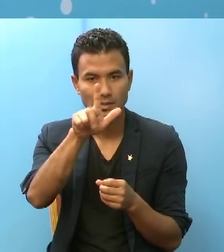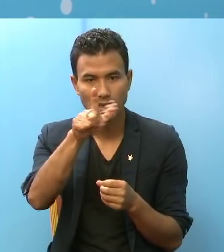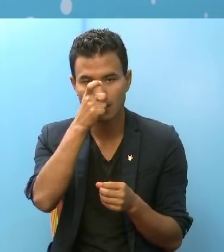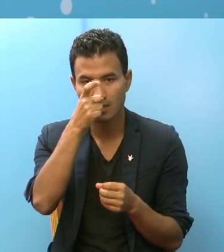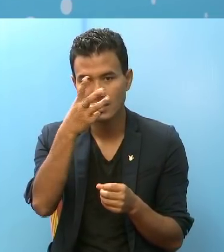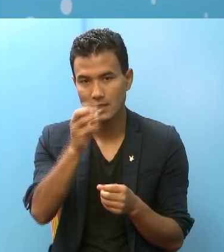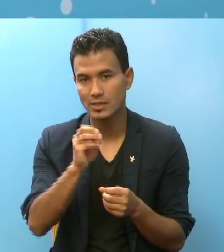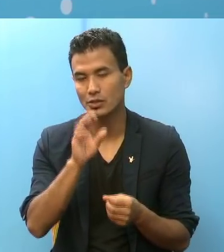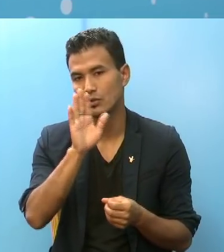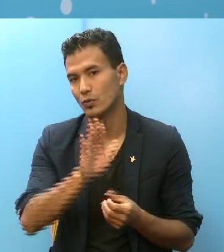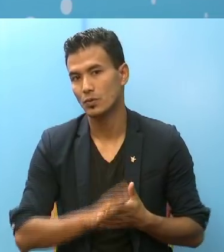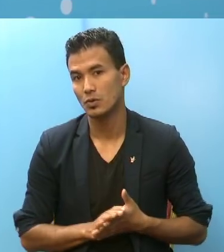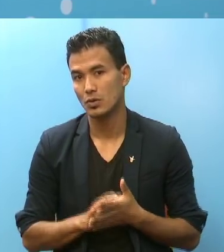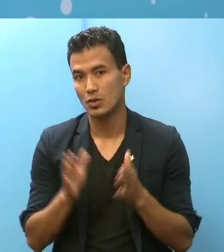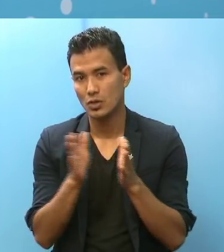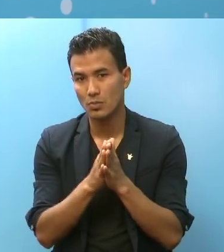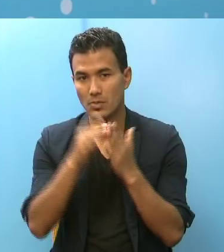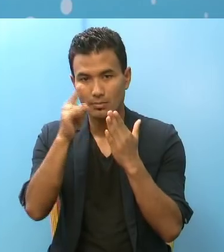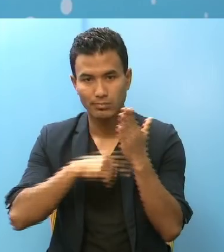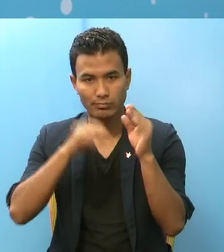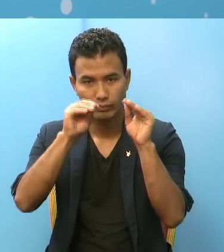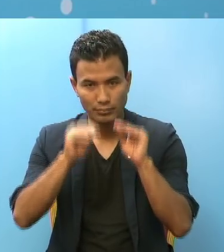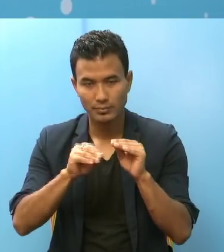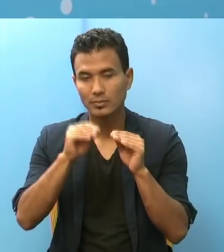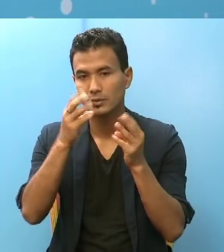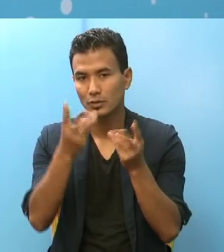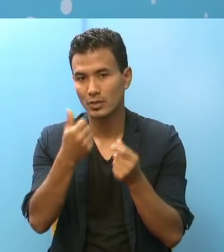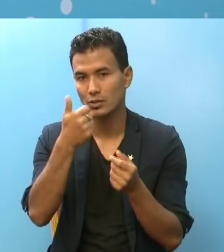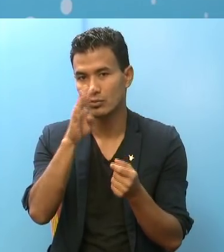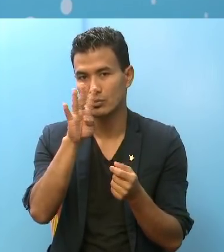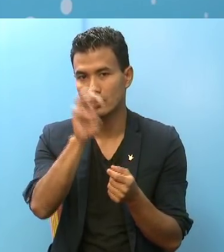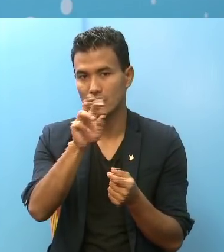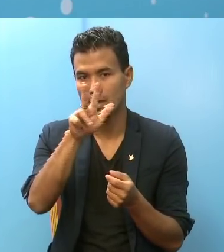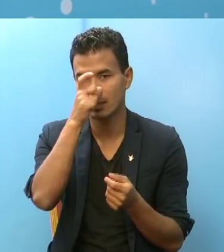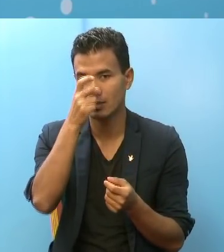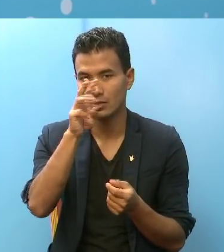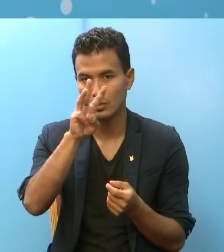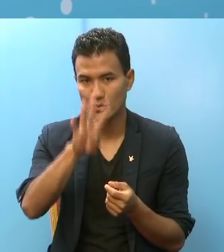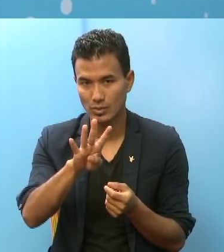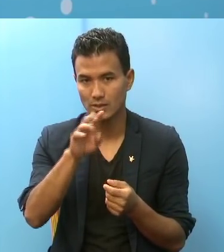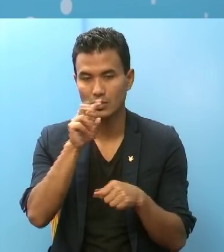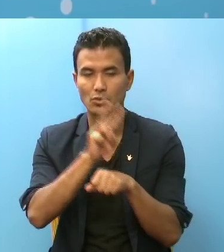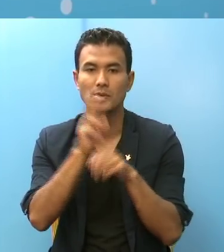छा रा जम्मा इंट्री गरीये को संख्या चौशक्टी अजार आर से 24 आज